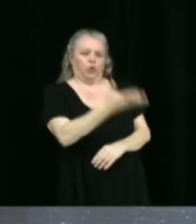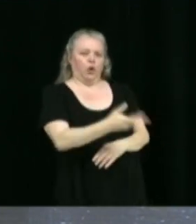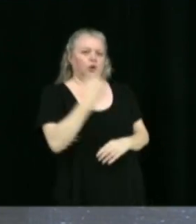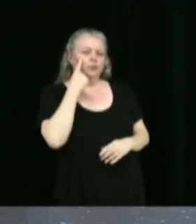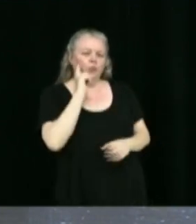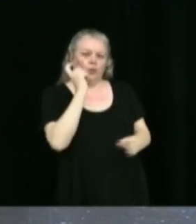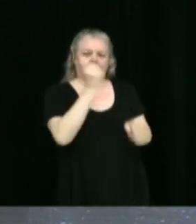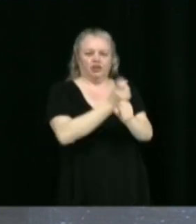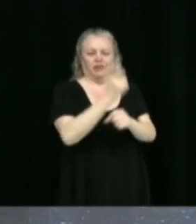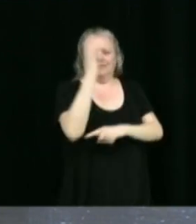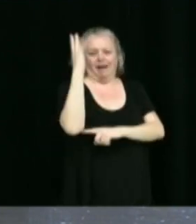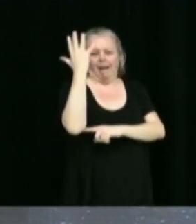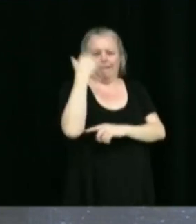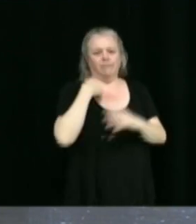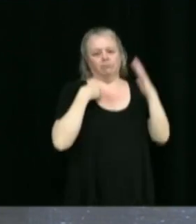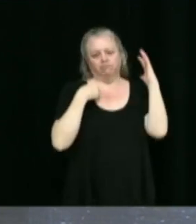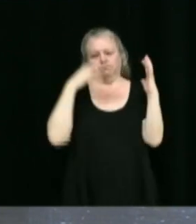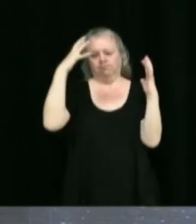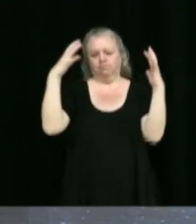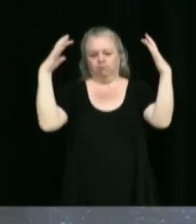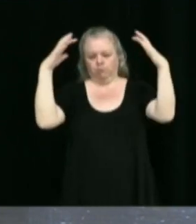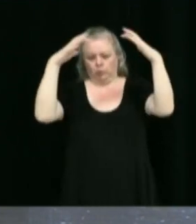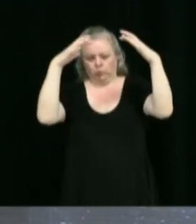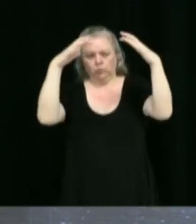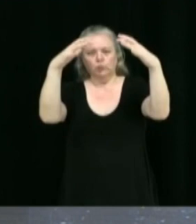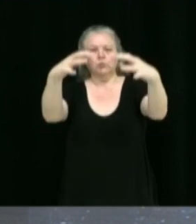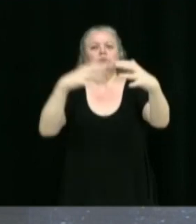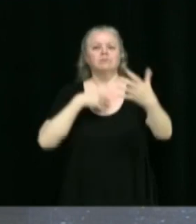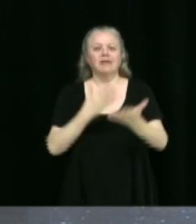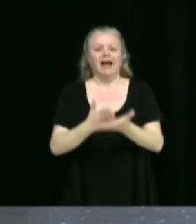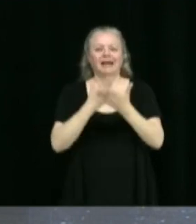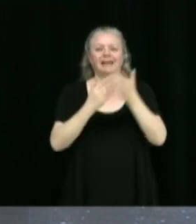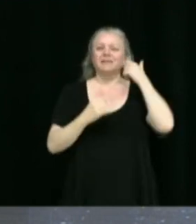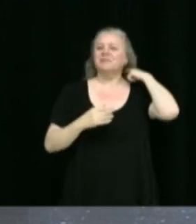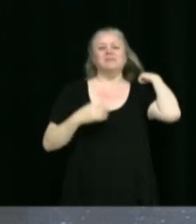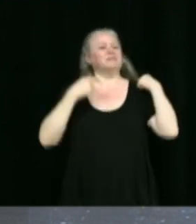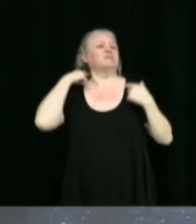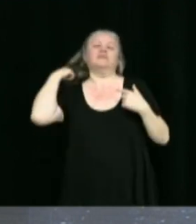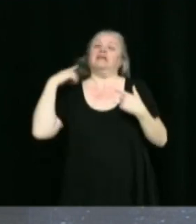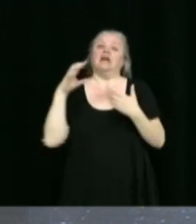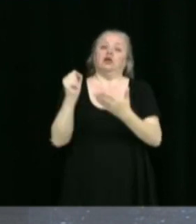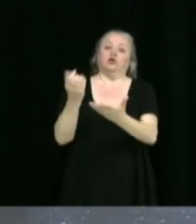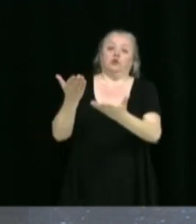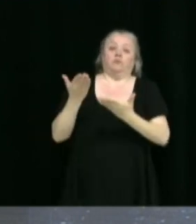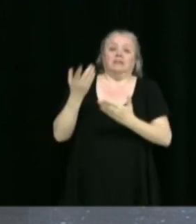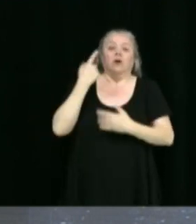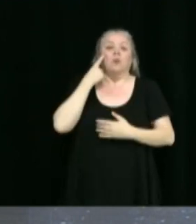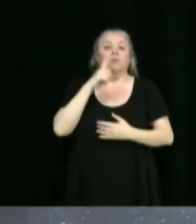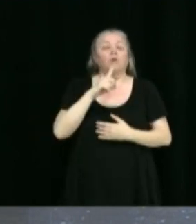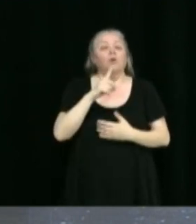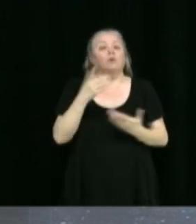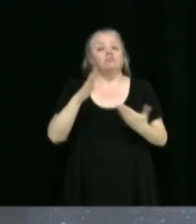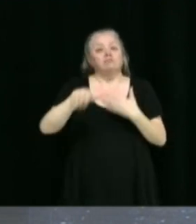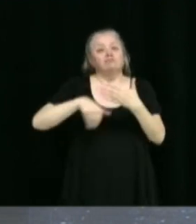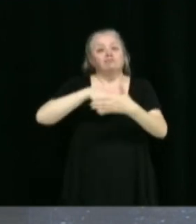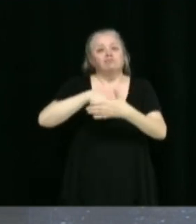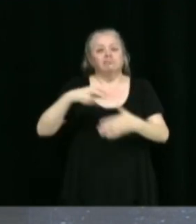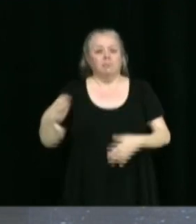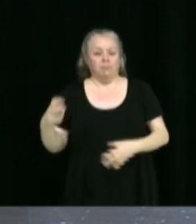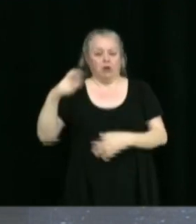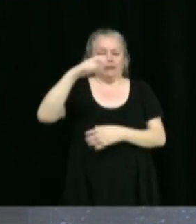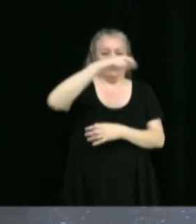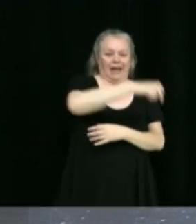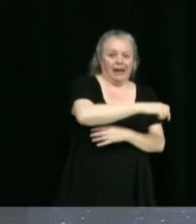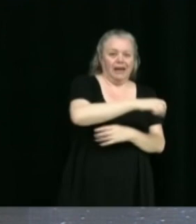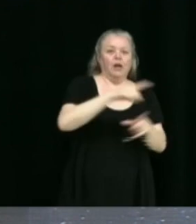augmenter la canopée dans différents secteurs de Victoriaville. Soumission reçue en vue des travaux de remplacement de la passerelle et de la